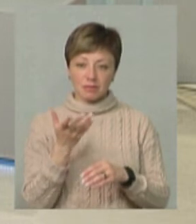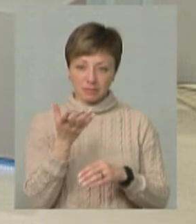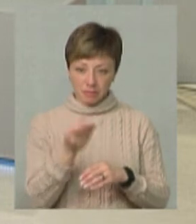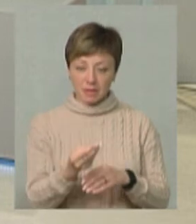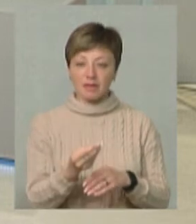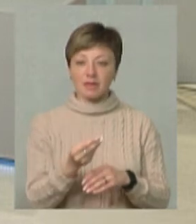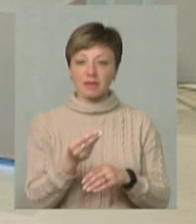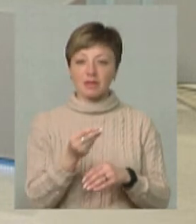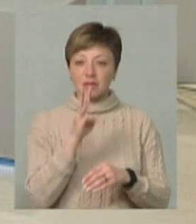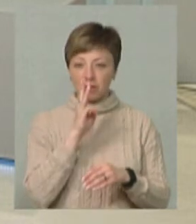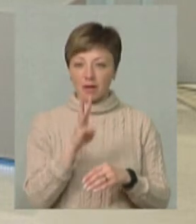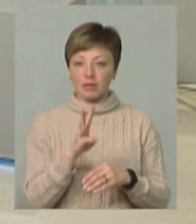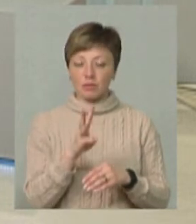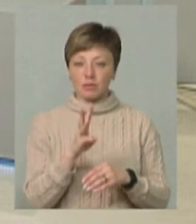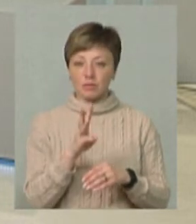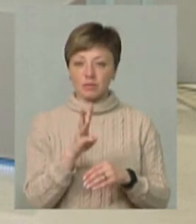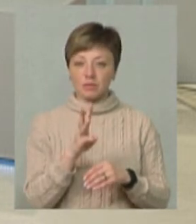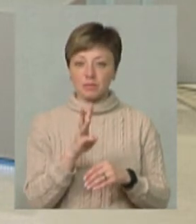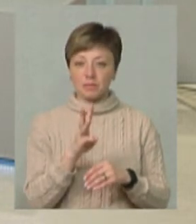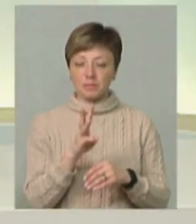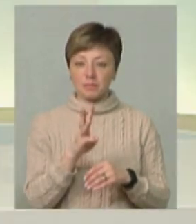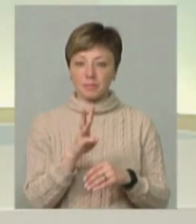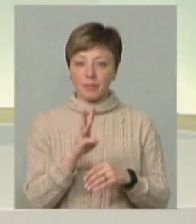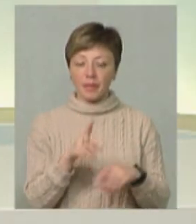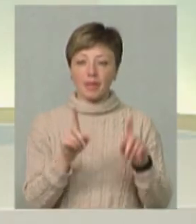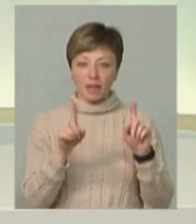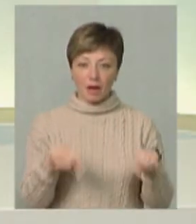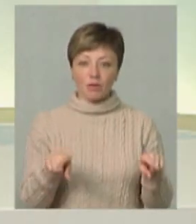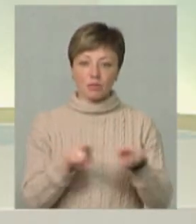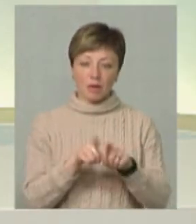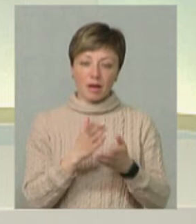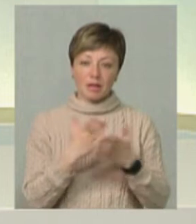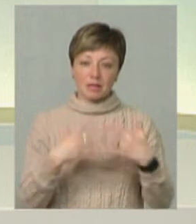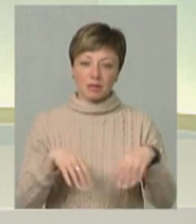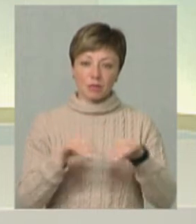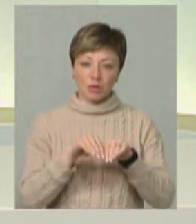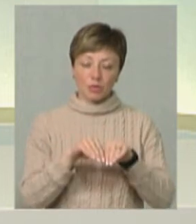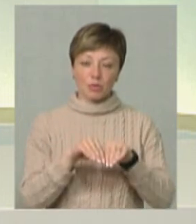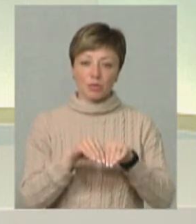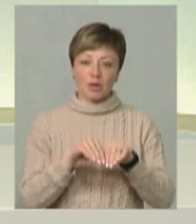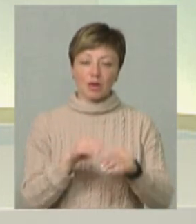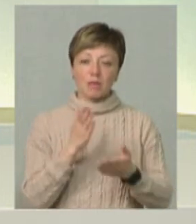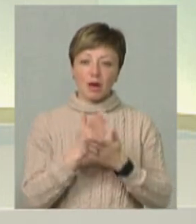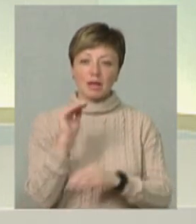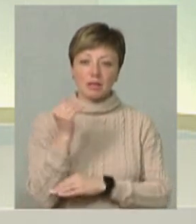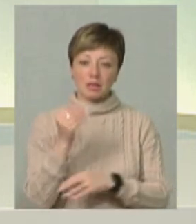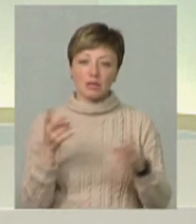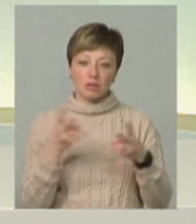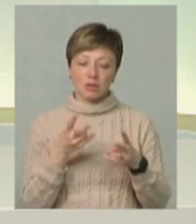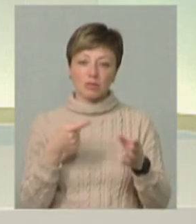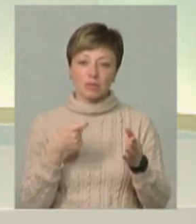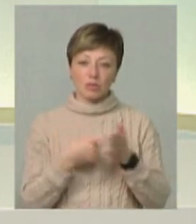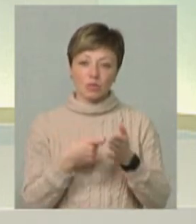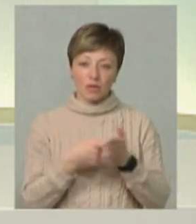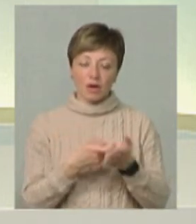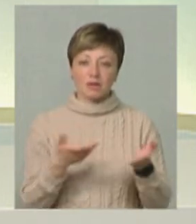Ти заплатив мою зарплату? Він також має сім'ю, має дитину, яку треба зранку ту